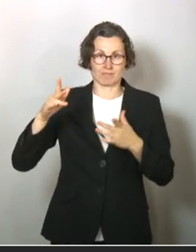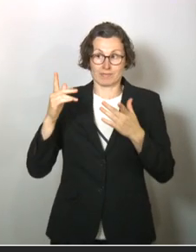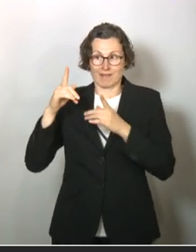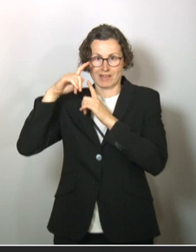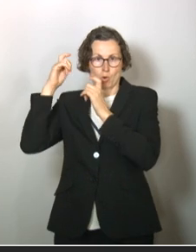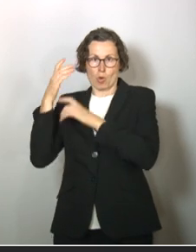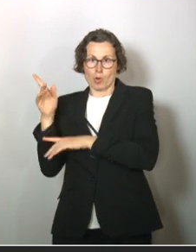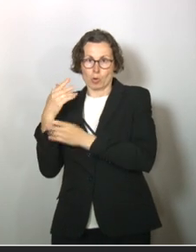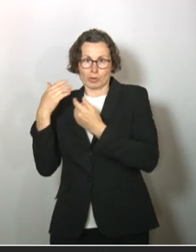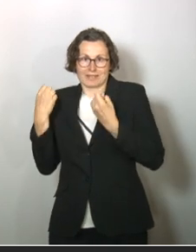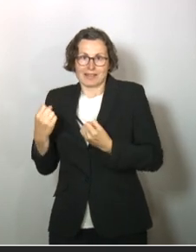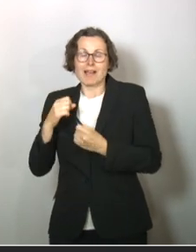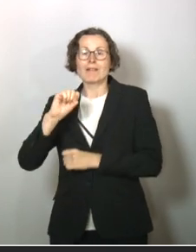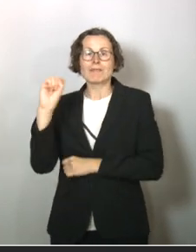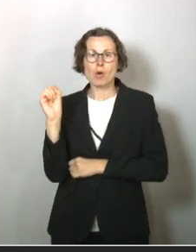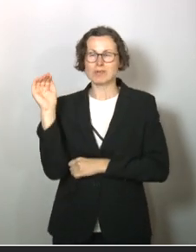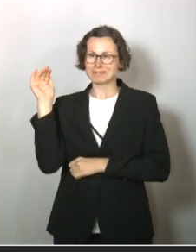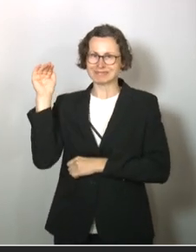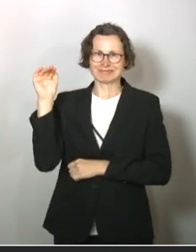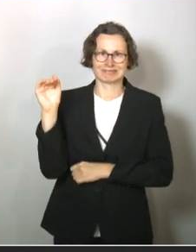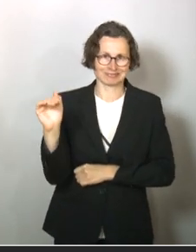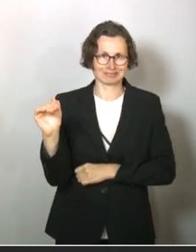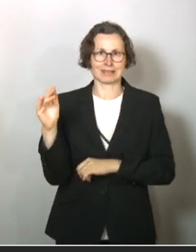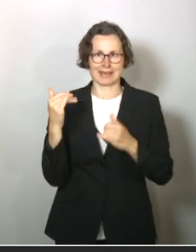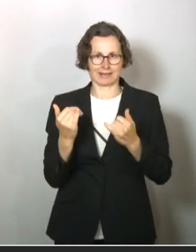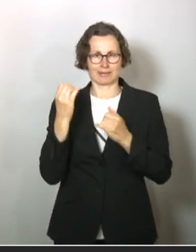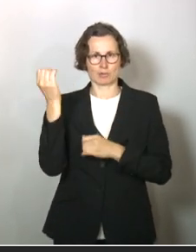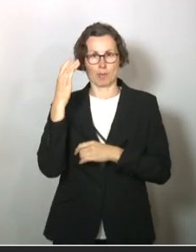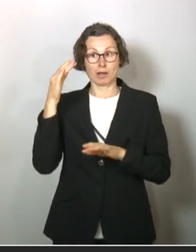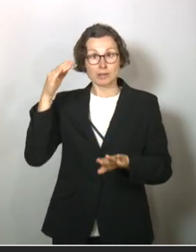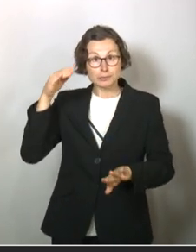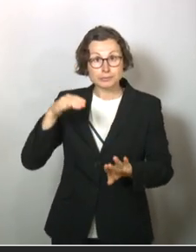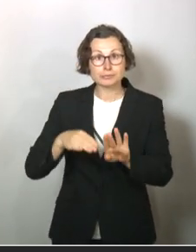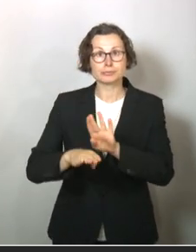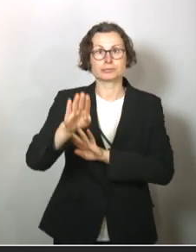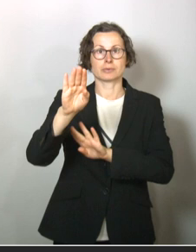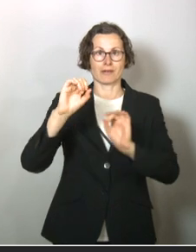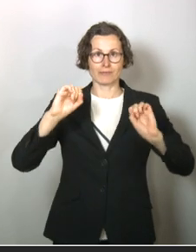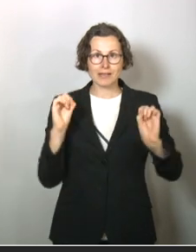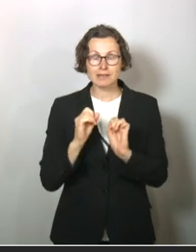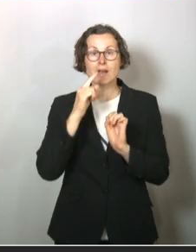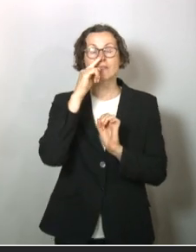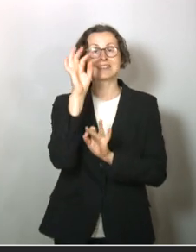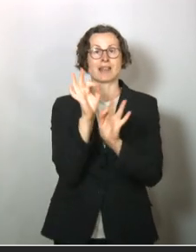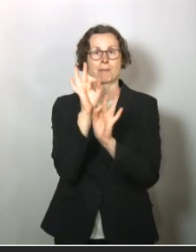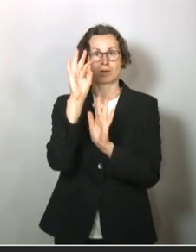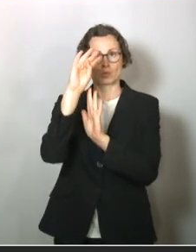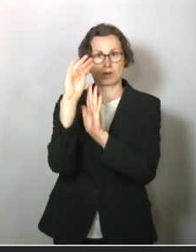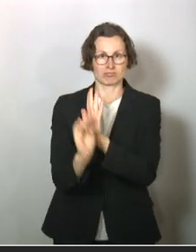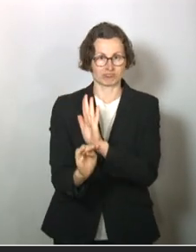noch die Virologen, warum das ein so starker Trend ist, und dann wiederkehrt im Winter, wenn die Temperaturen runtergehen.